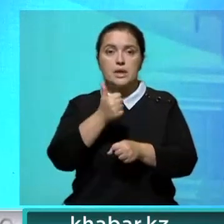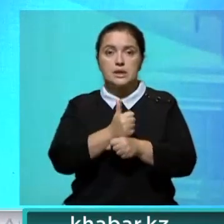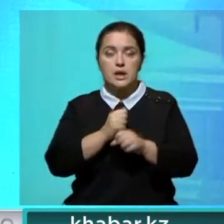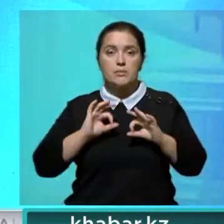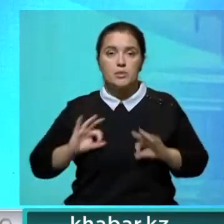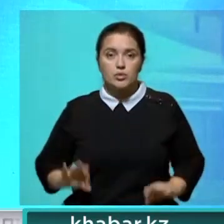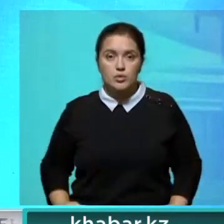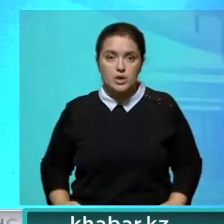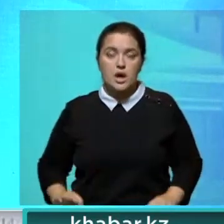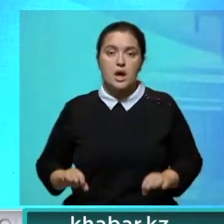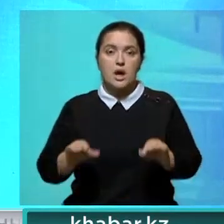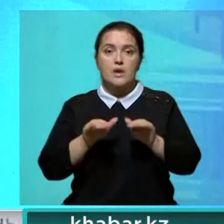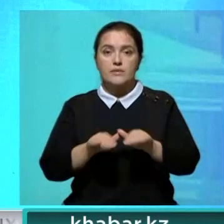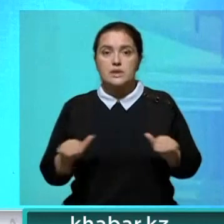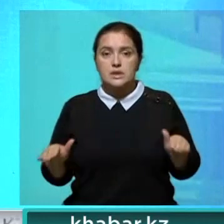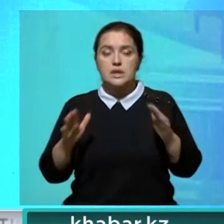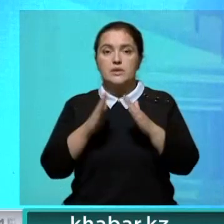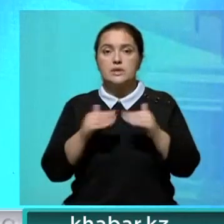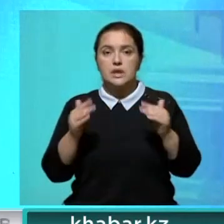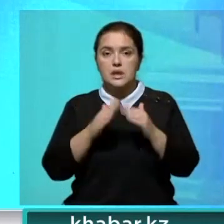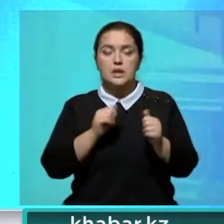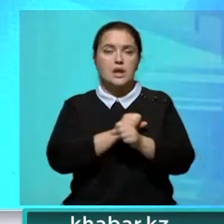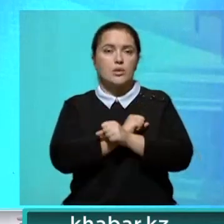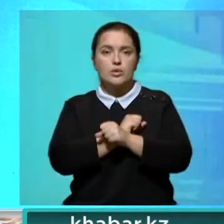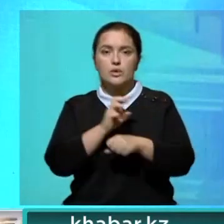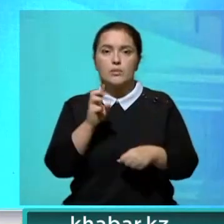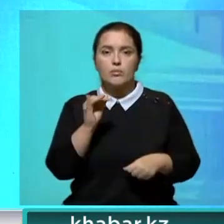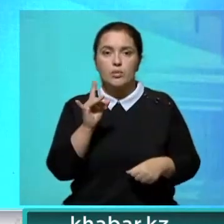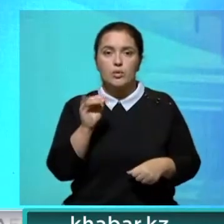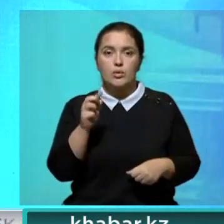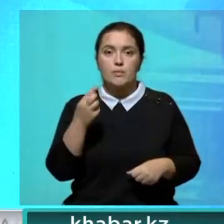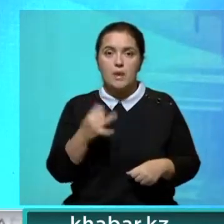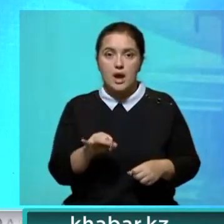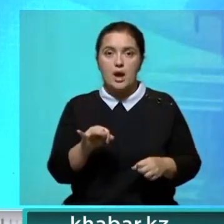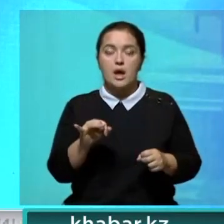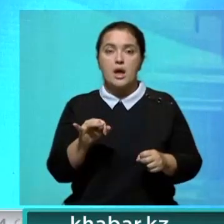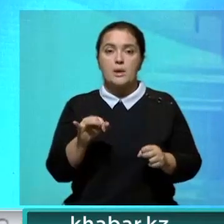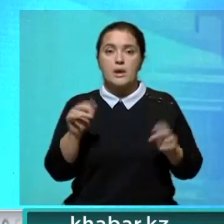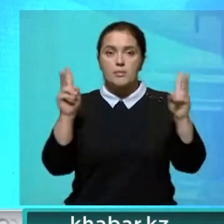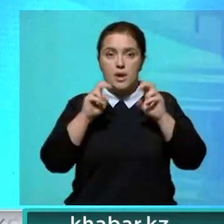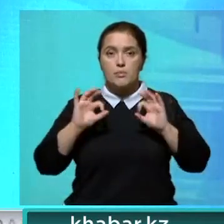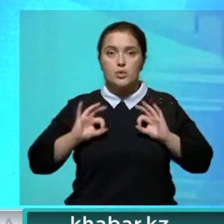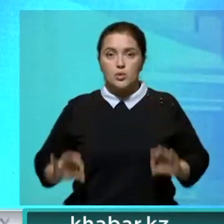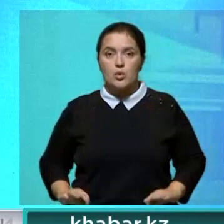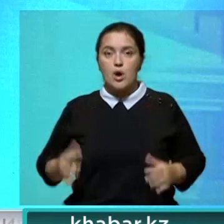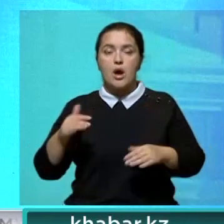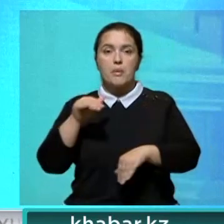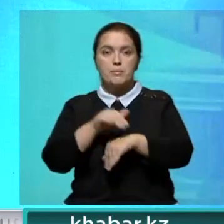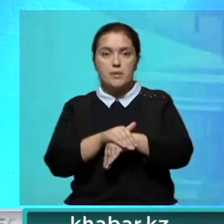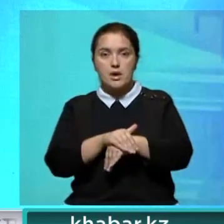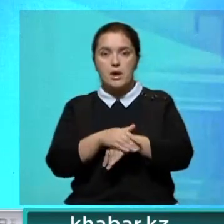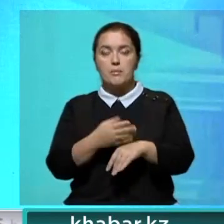направила Генеральная прокуратура. Тем временем в детских лагерях курорта Бурабай при проверках прокуроры уже